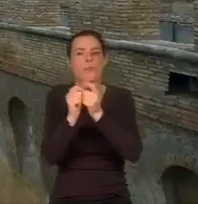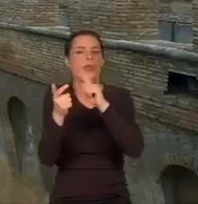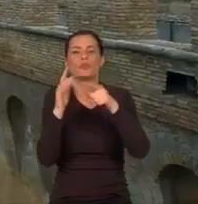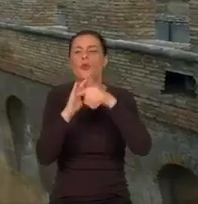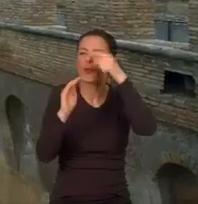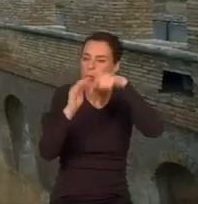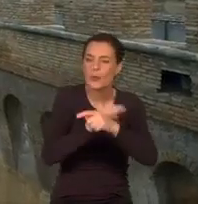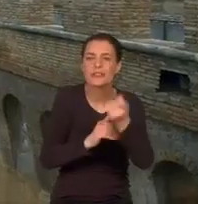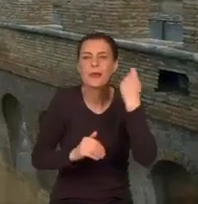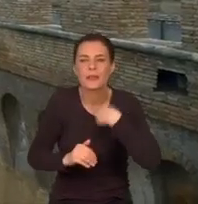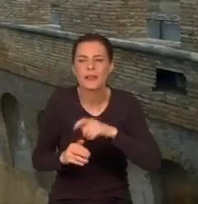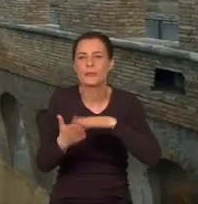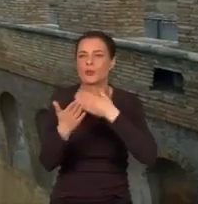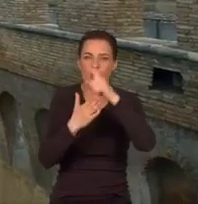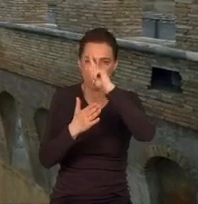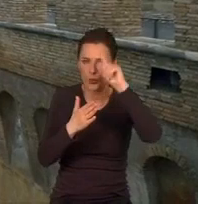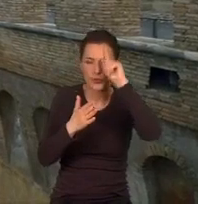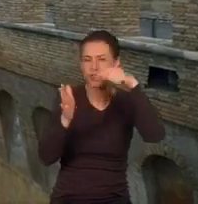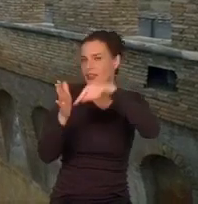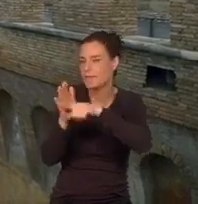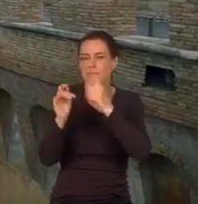egzekucję szczególnie znienawidzonych ludzi.